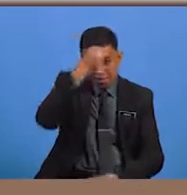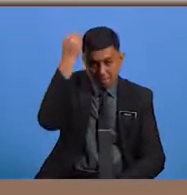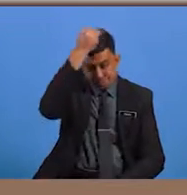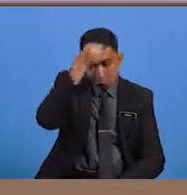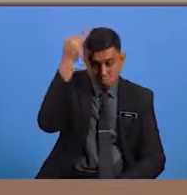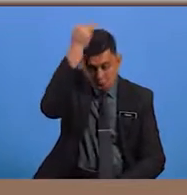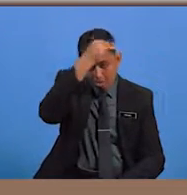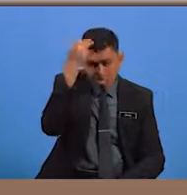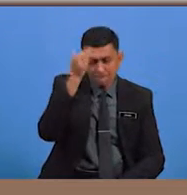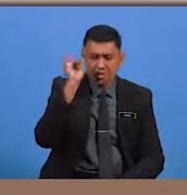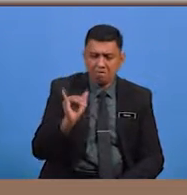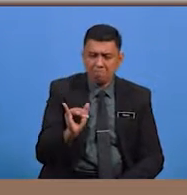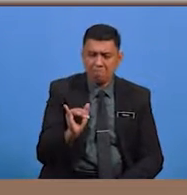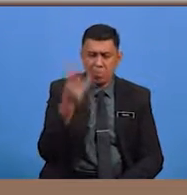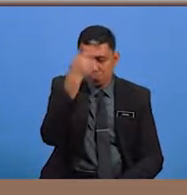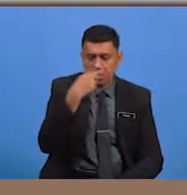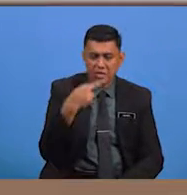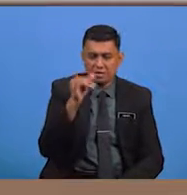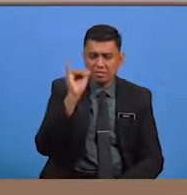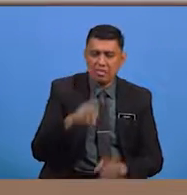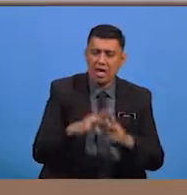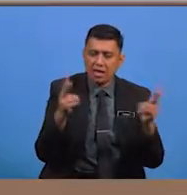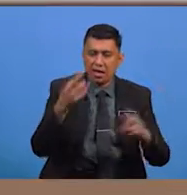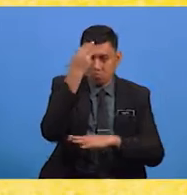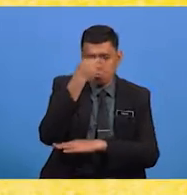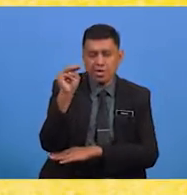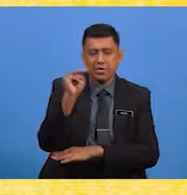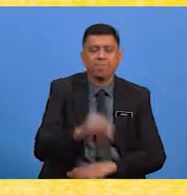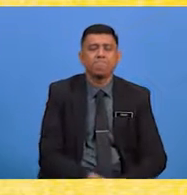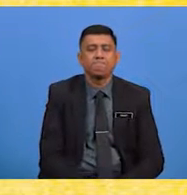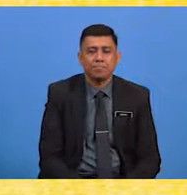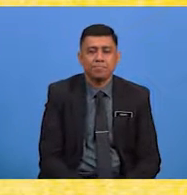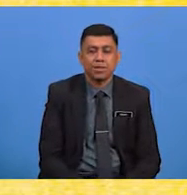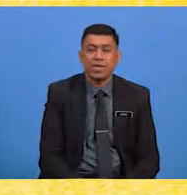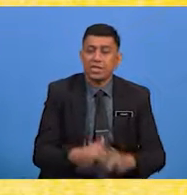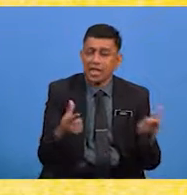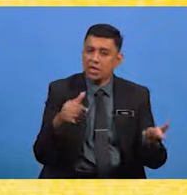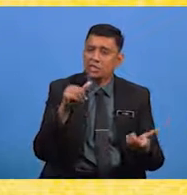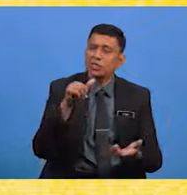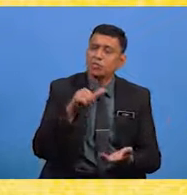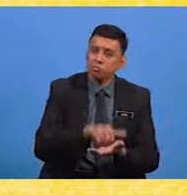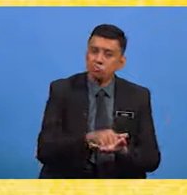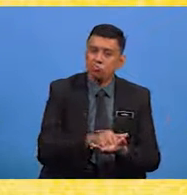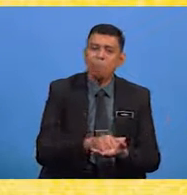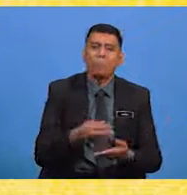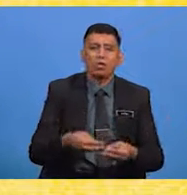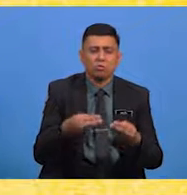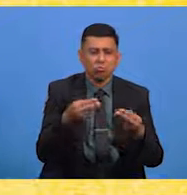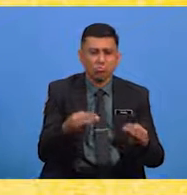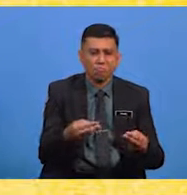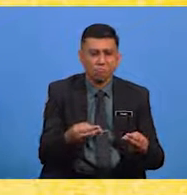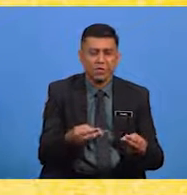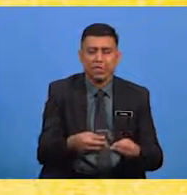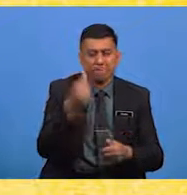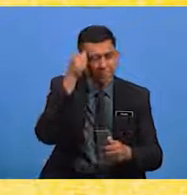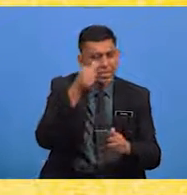Muhammad merupakan Nabi yang paling mulia Selain itu, pantun ini memberi